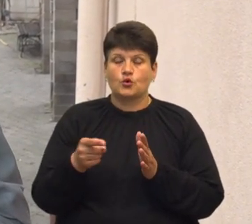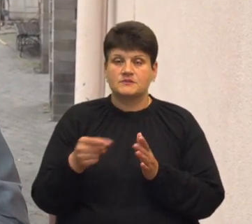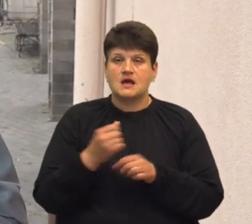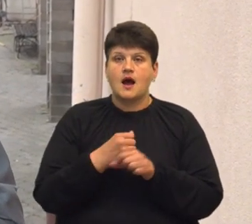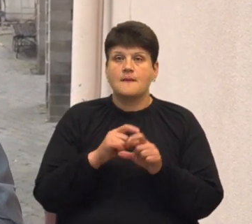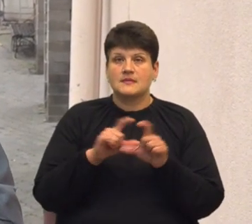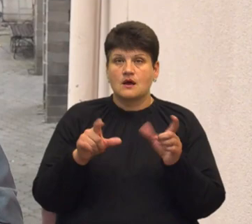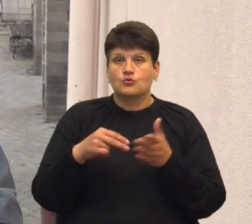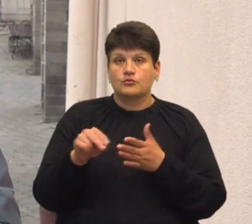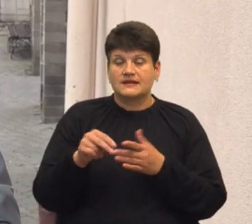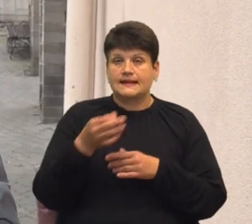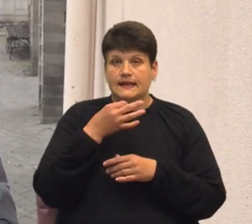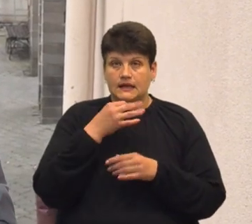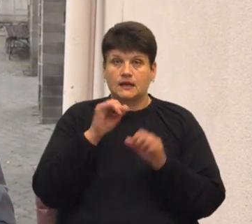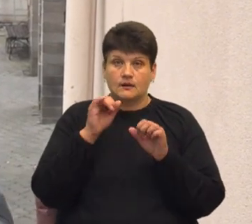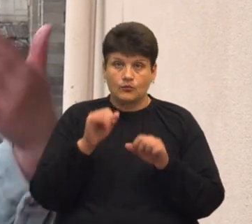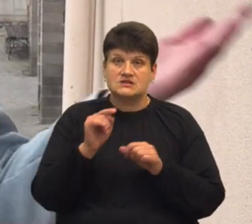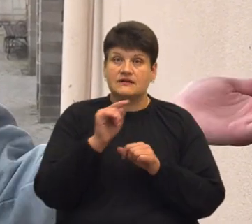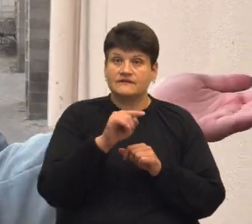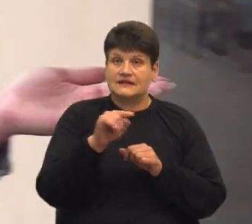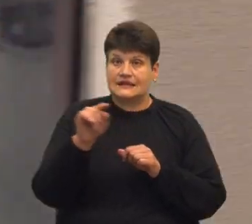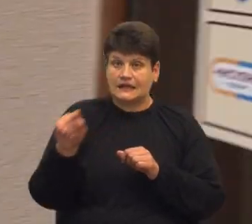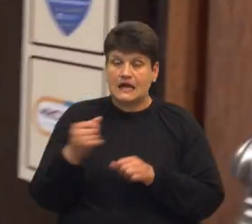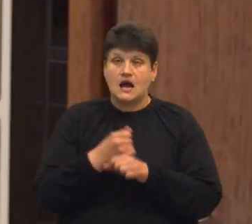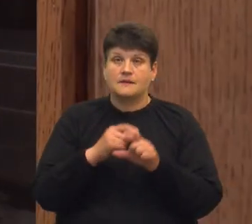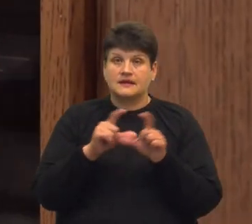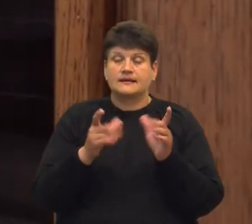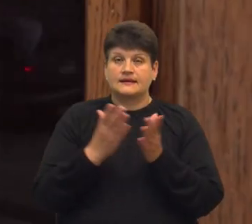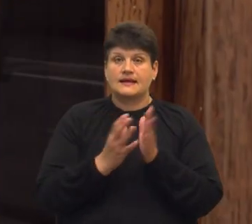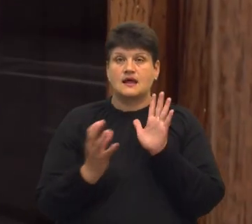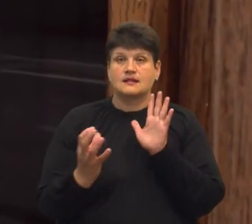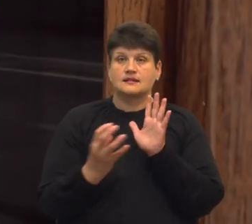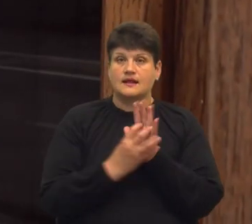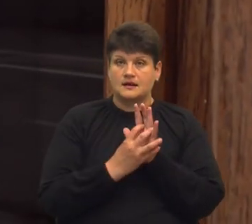ліки за такою програмою можна в тих аптеках, де є наліпки – доступні ліки.